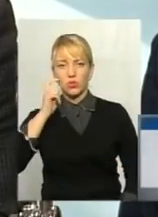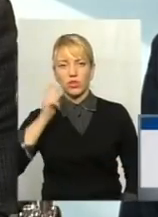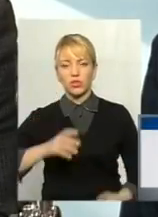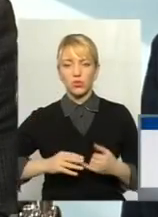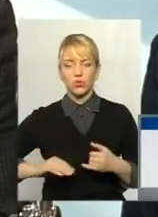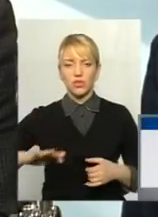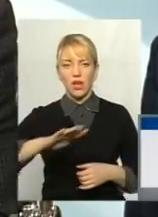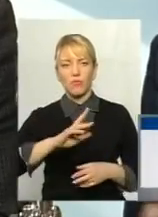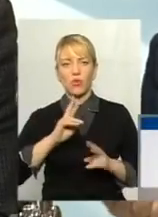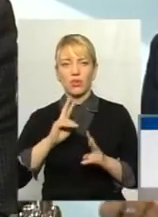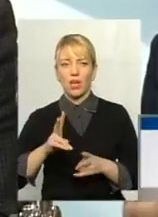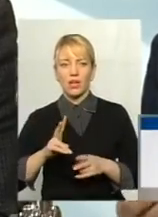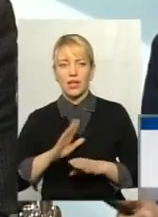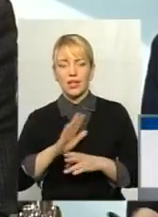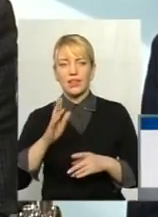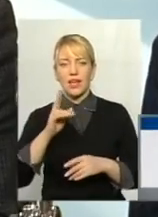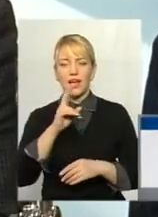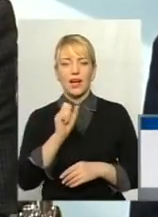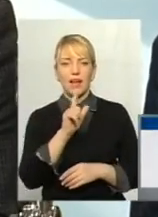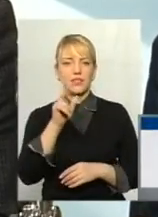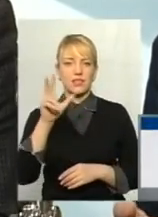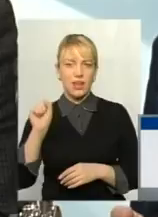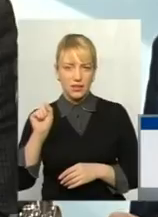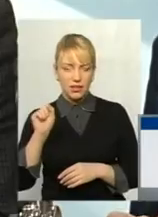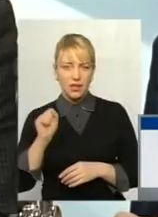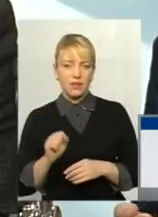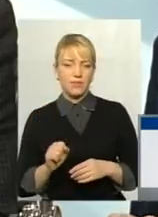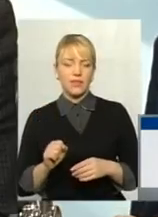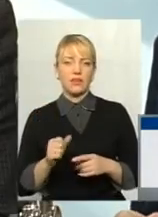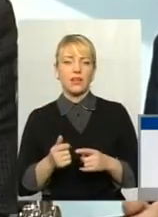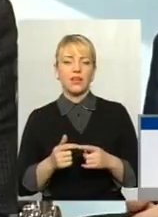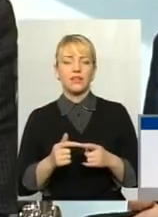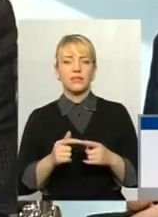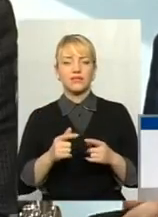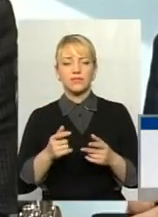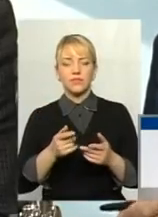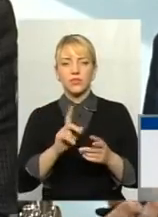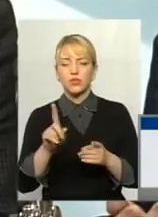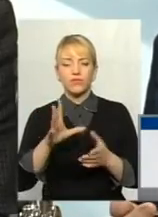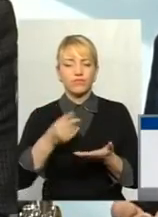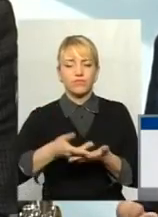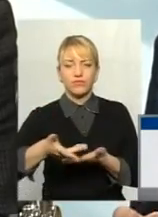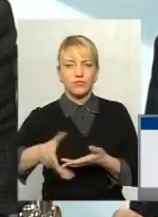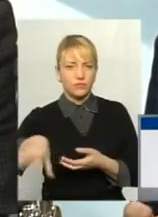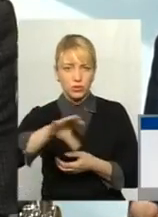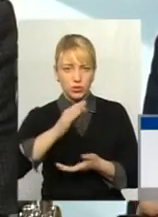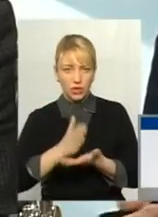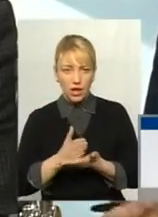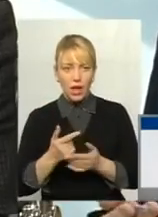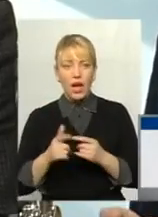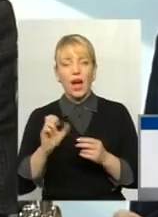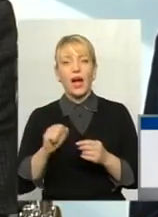як не казкову скатерку-самобранку, а реальну, та, яка декілька тисяч років